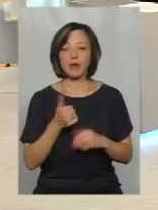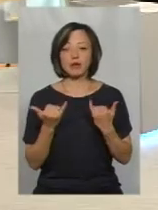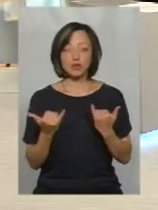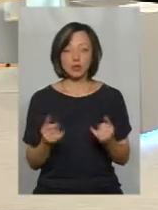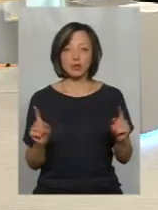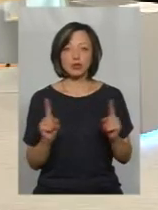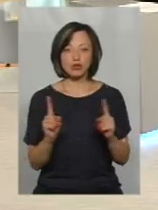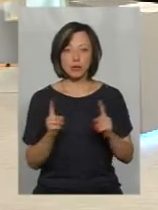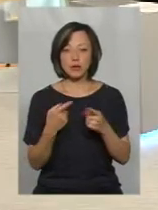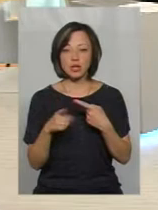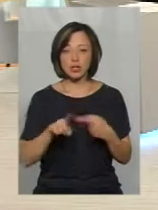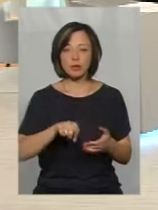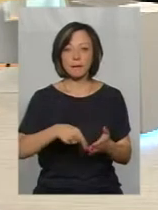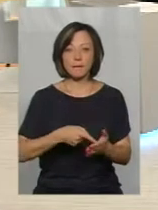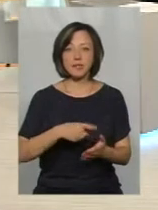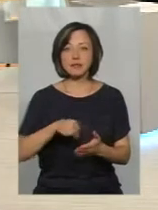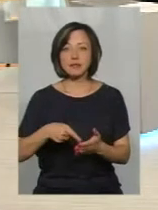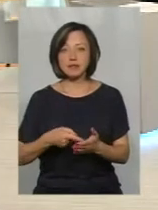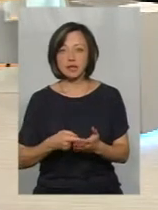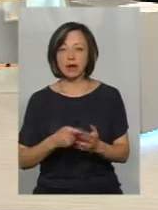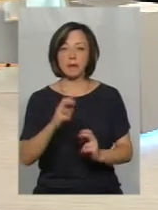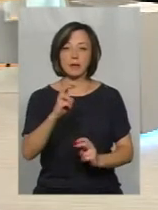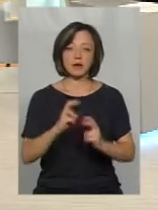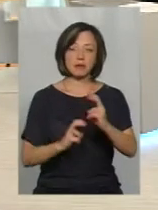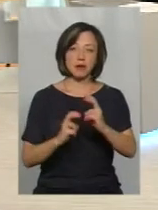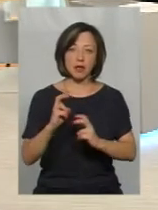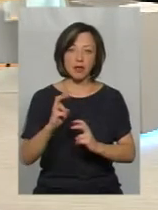інші міста, інші підприємства